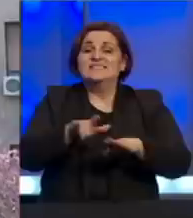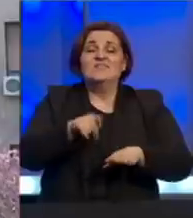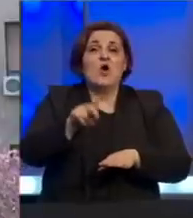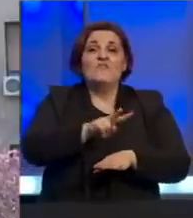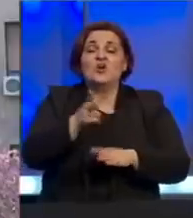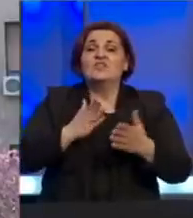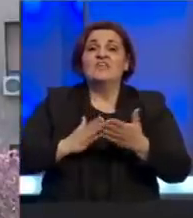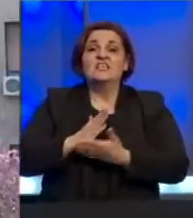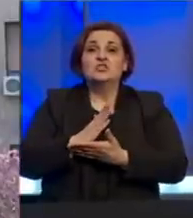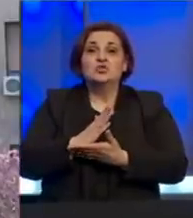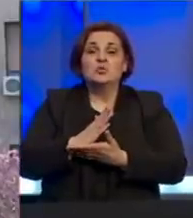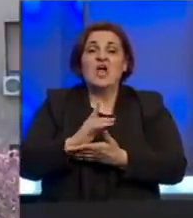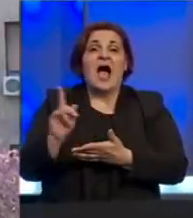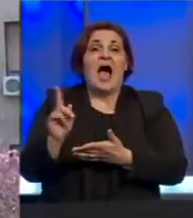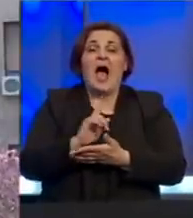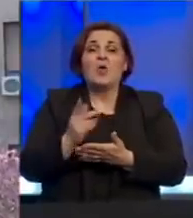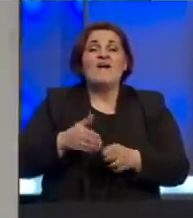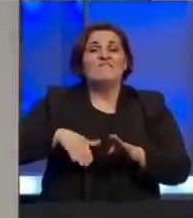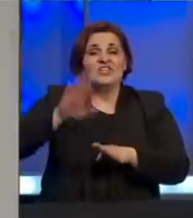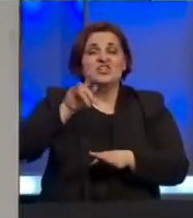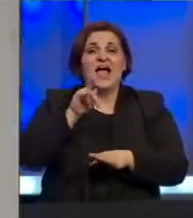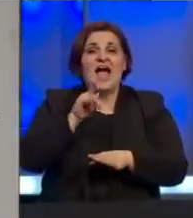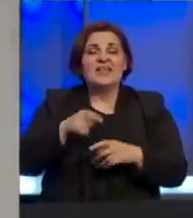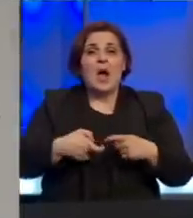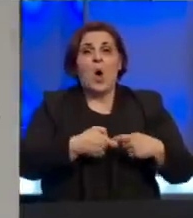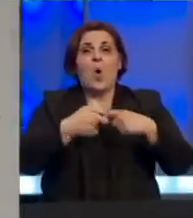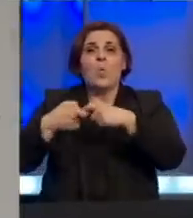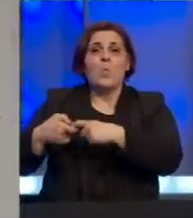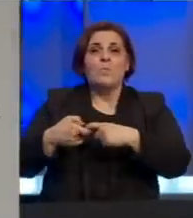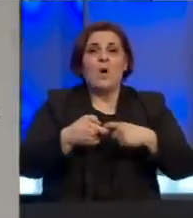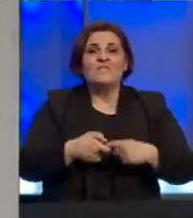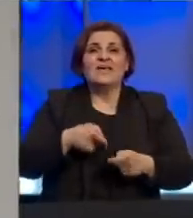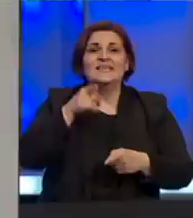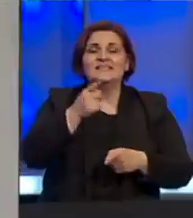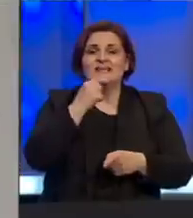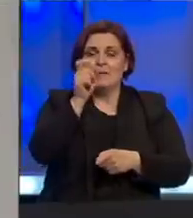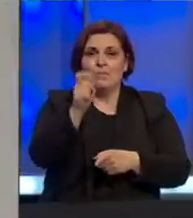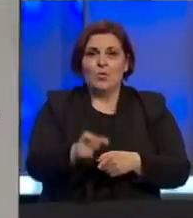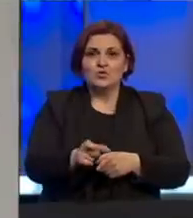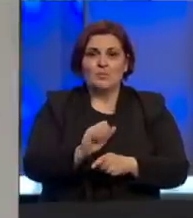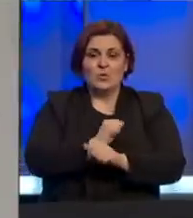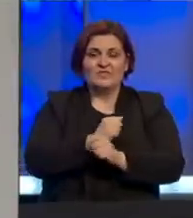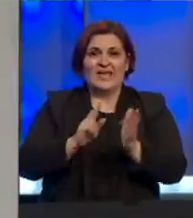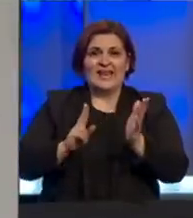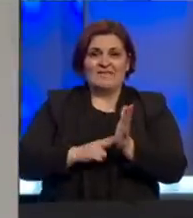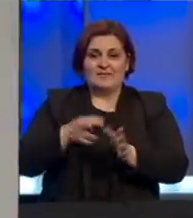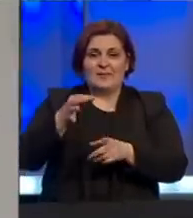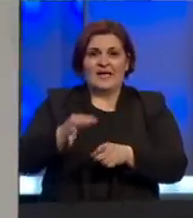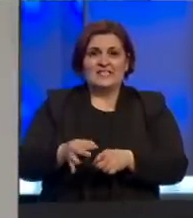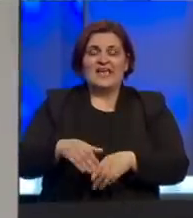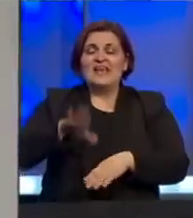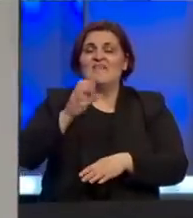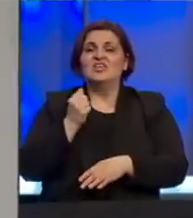ostali slučajevi su, ako ne svi, onda većina njih povezana upravo sa tim muškarcem. U Hercegovačko-Naretanskoj župani